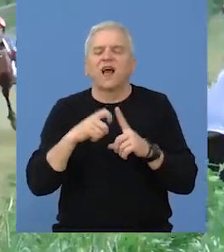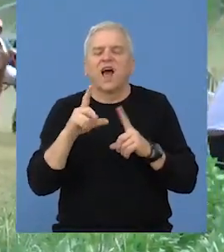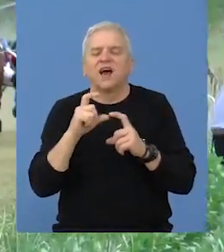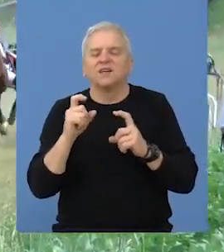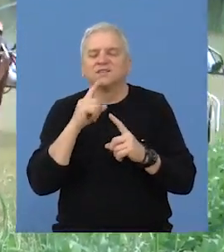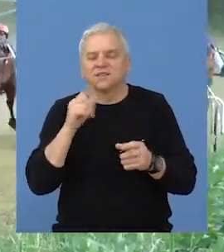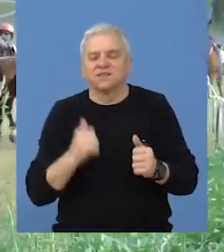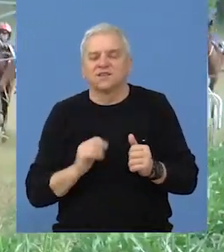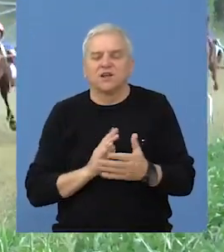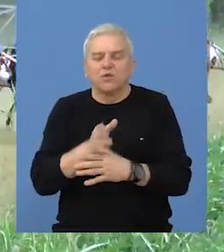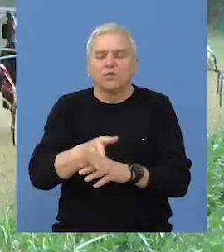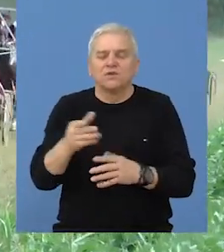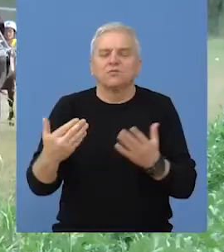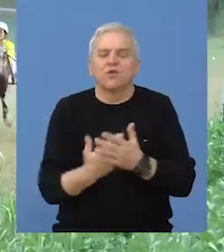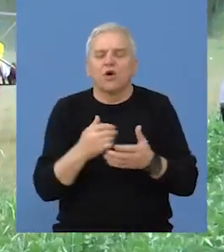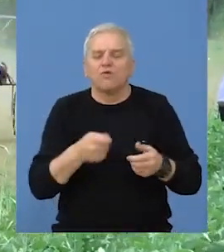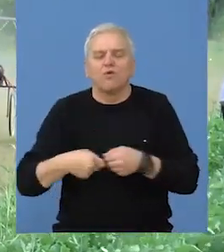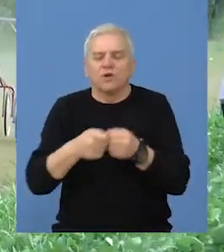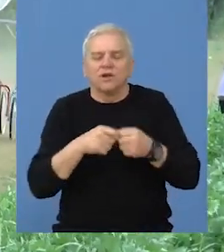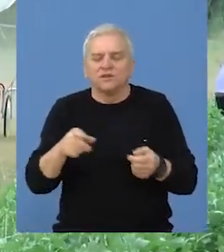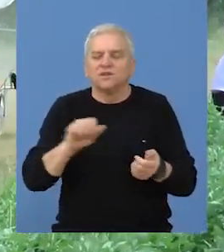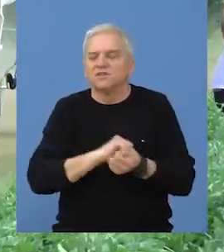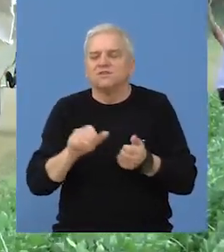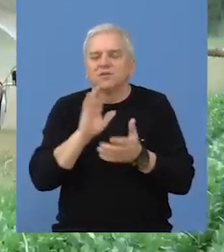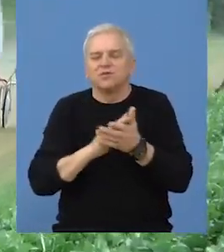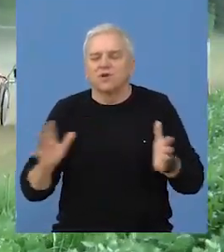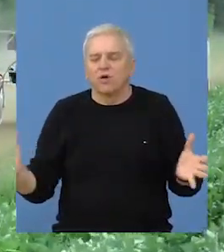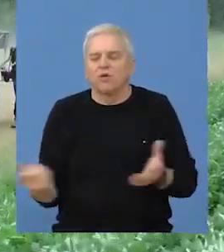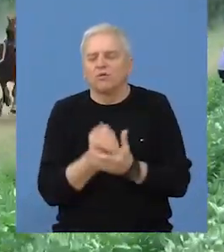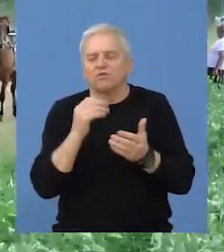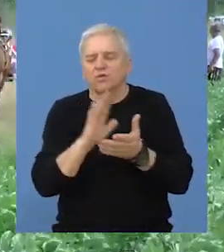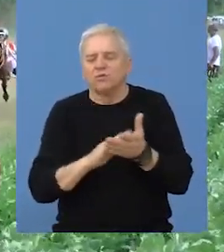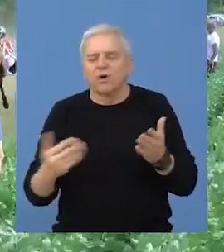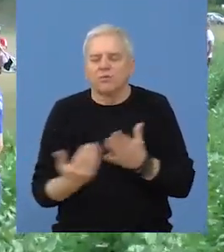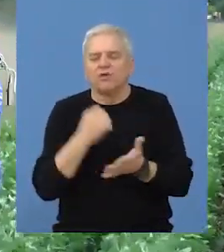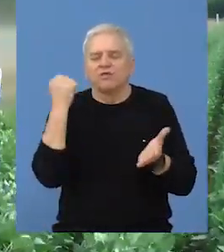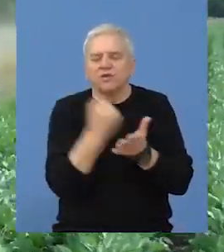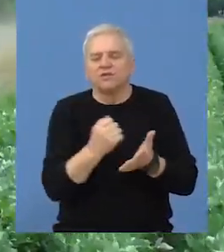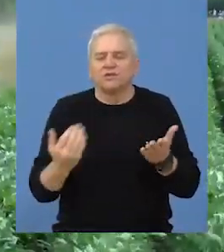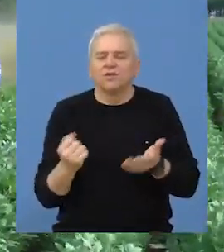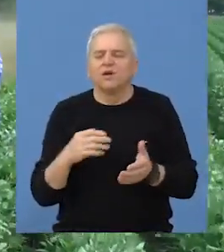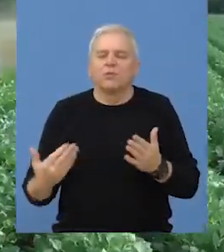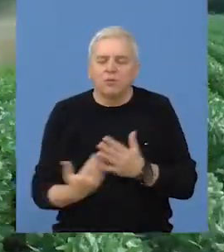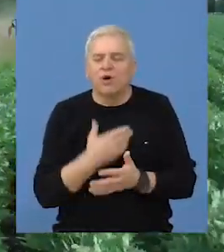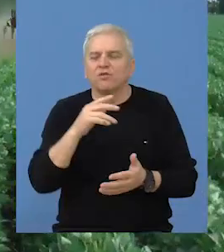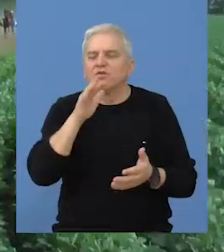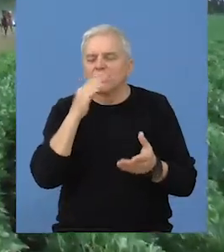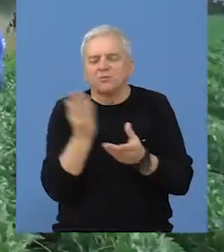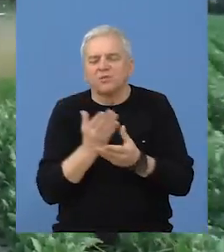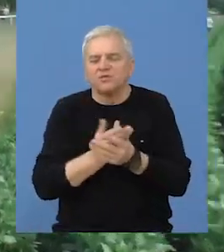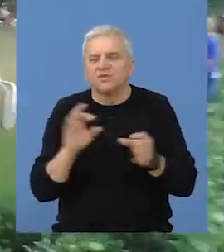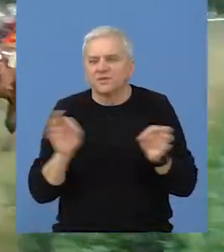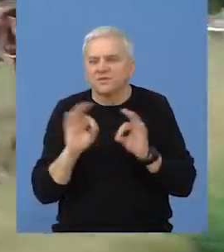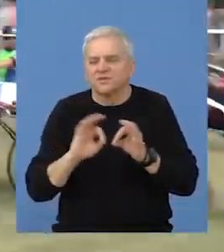skas. Tako da ćemo, mi sad ulažimo u novu asociaciju i sad sve ide iz početka. Ponovne registracije, ponovni svi ti,